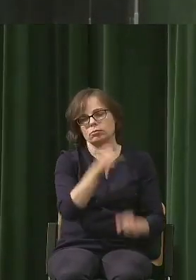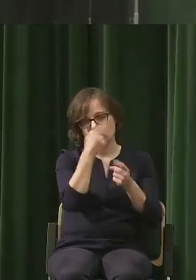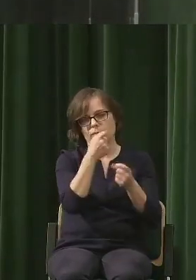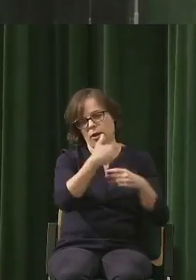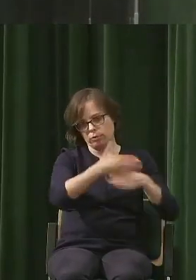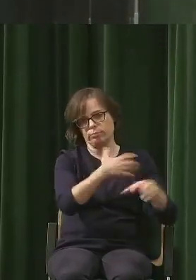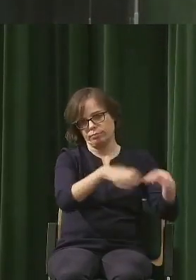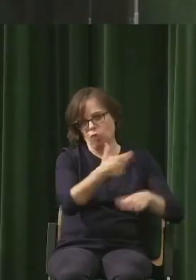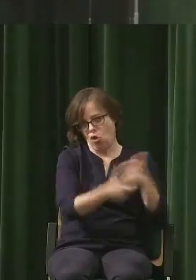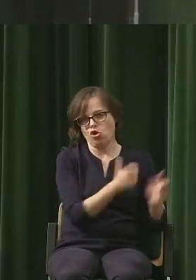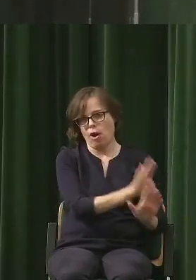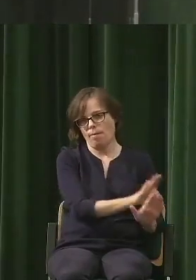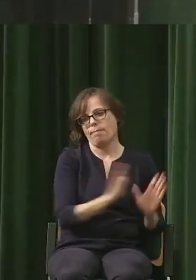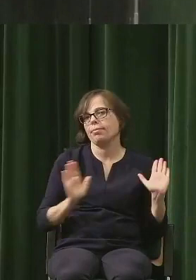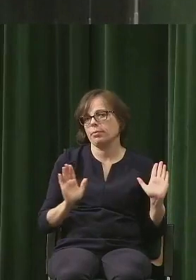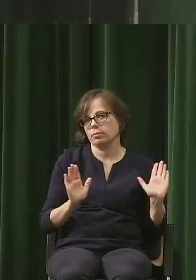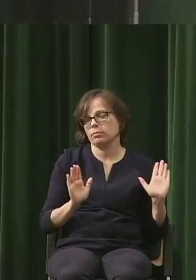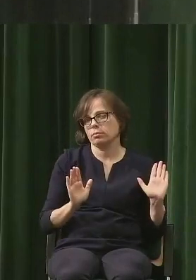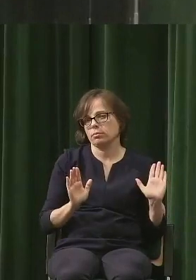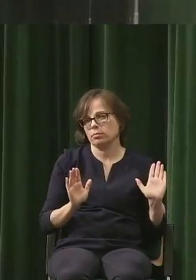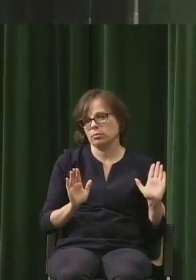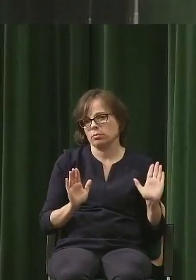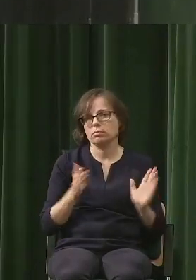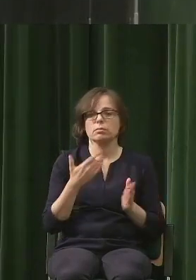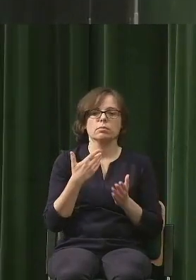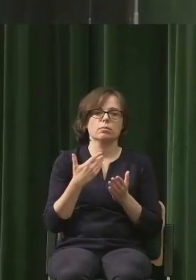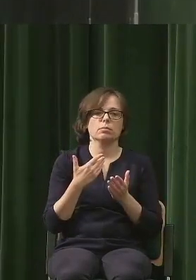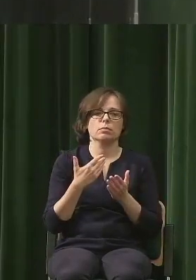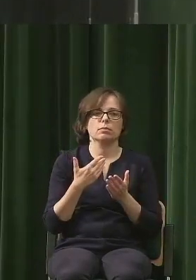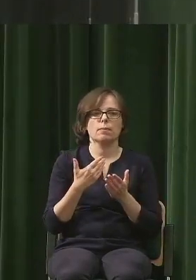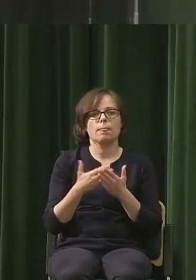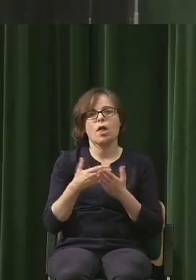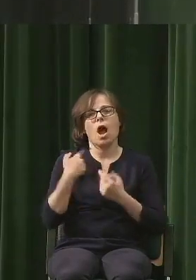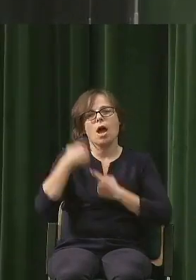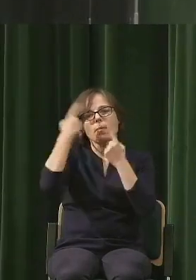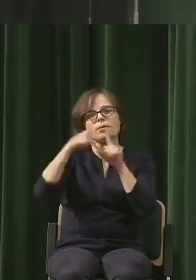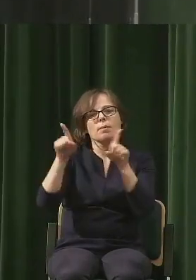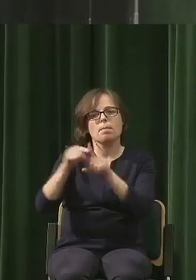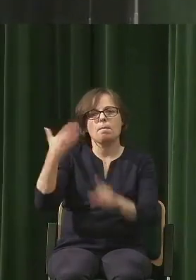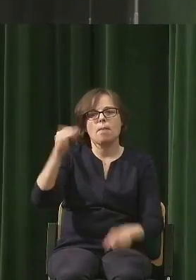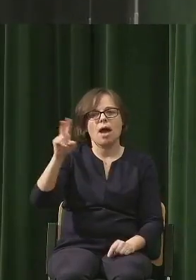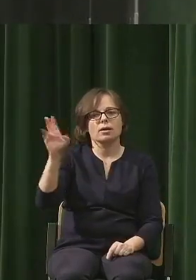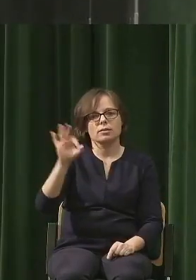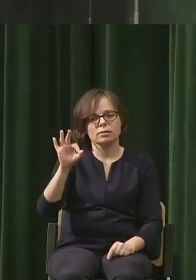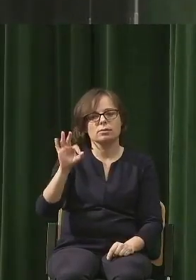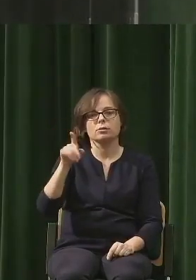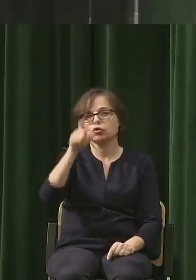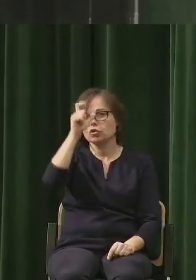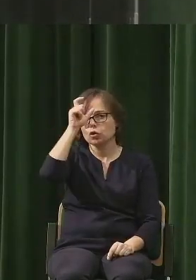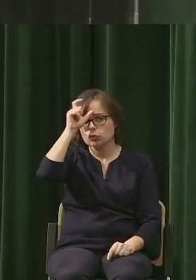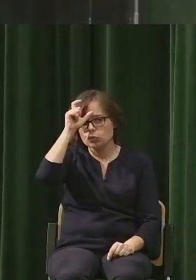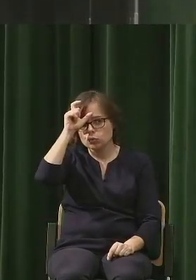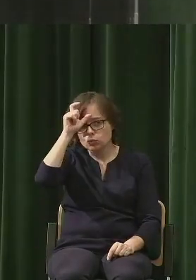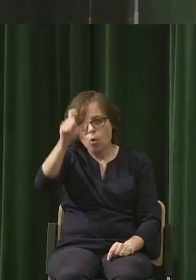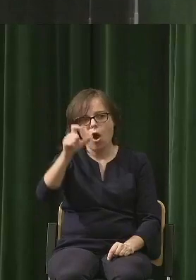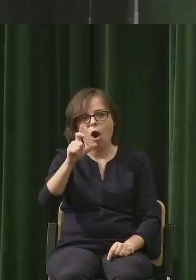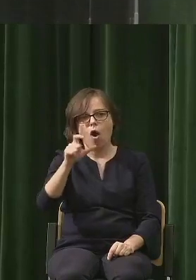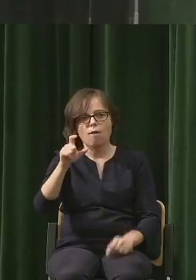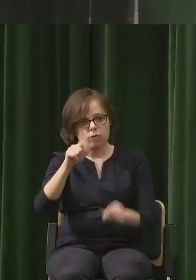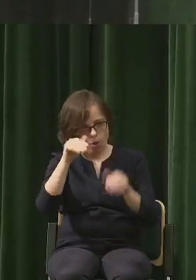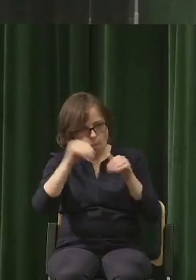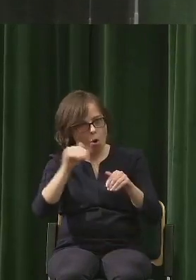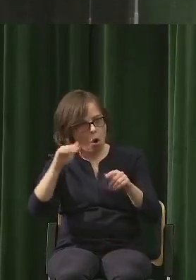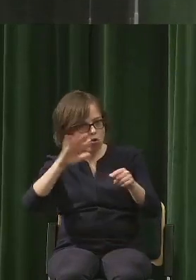jestem przekonany, że naprawdę, dobra, może nie jak Marks, nie sądzę, żeby człowieka dało się zupełnie, inżynierowie dusz byli w stanie go